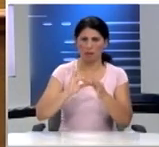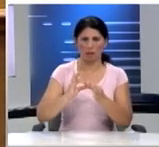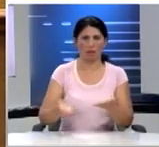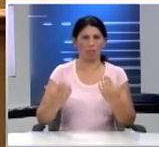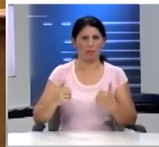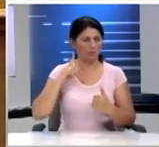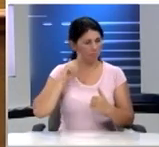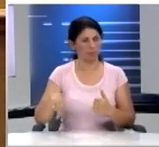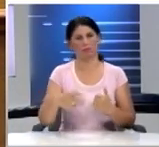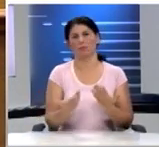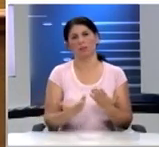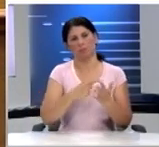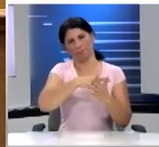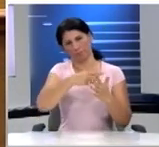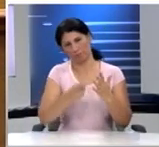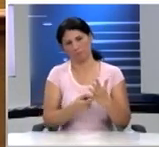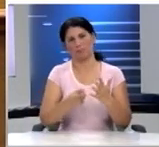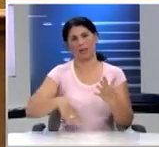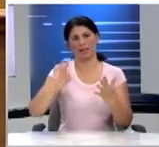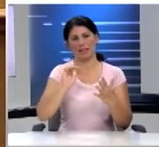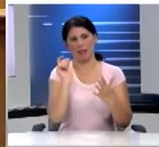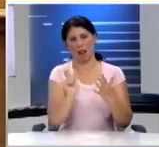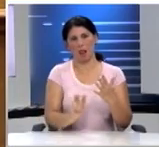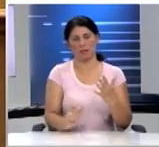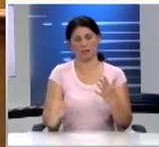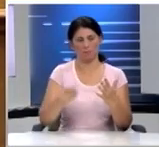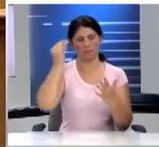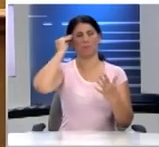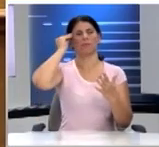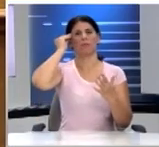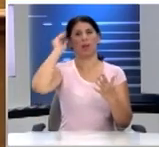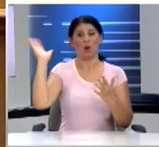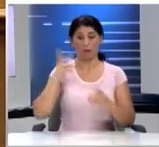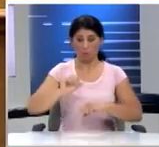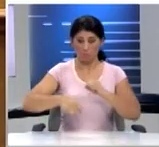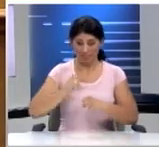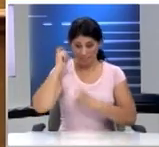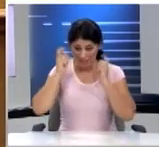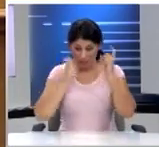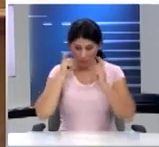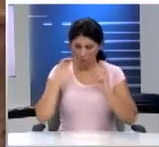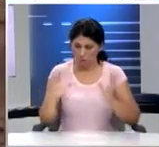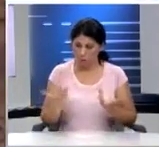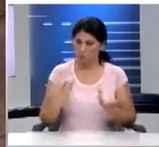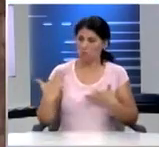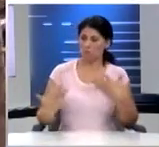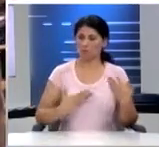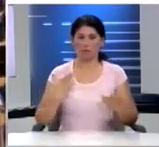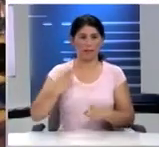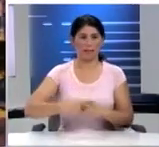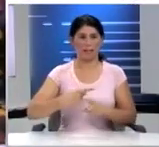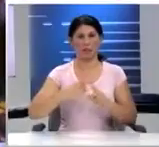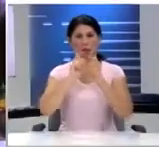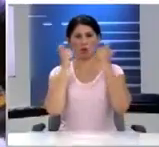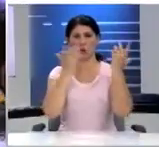Αδιαφορία Είναι οι πρώτες λέξεις που μας έρθαν στο μυαλό όταν προσπαθήσαμε να σκεφτούμε πώς είναι το σύγχρονο ελληνικό σχολείο